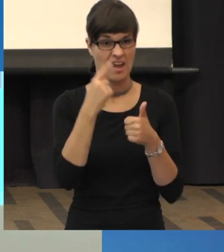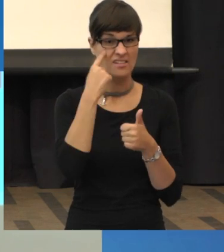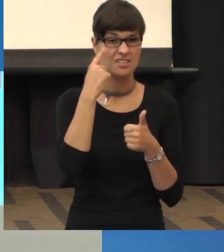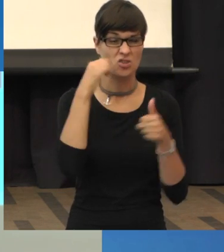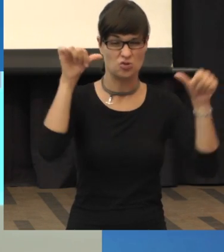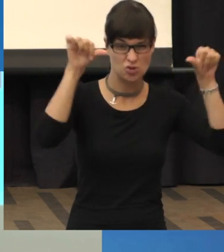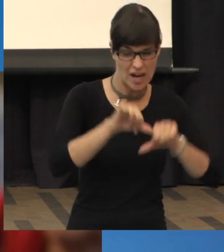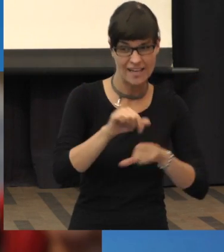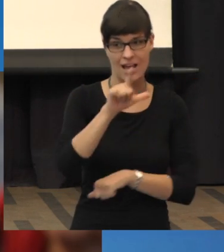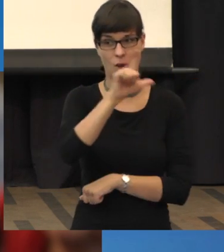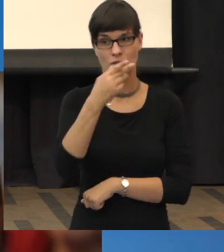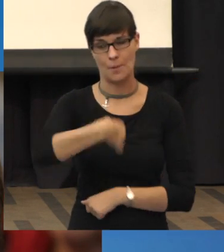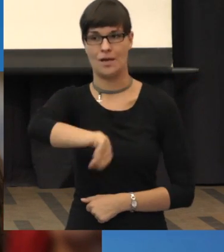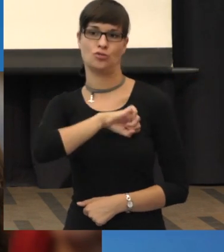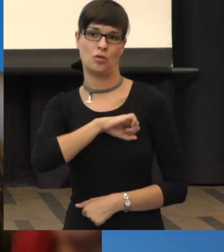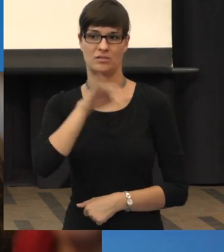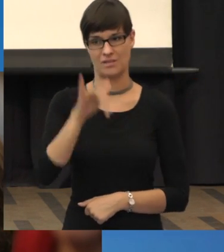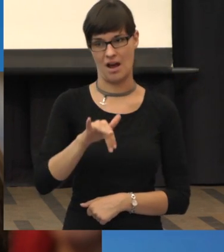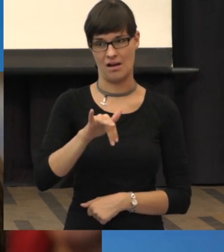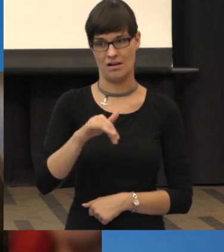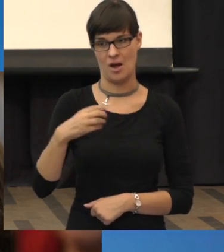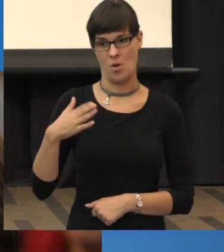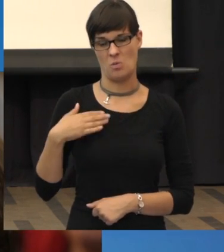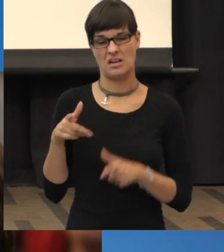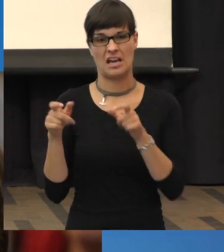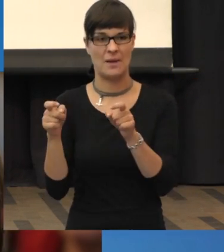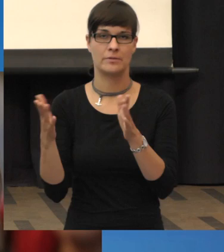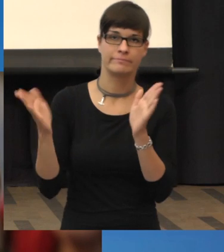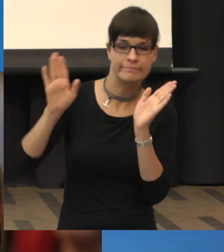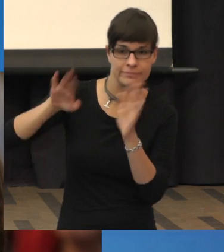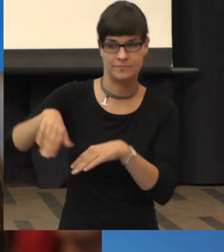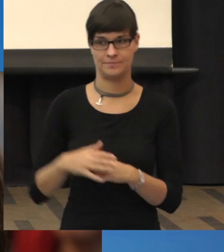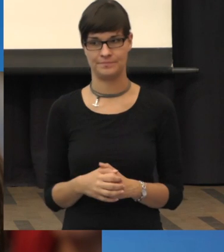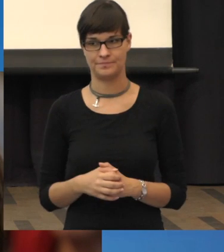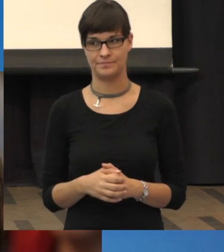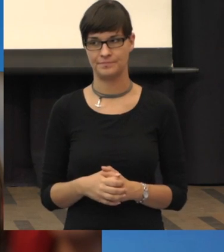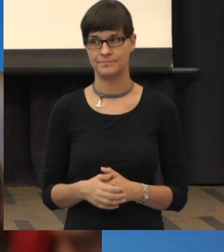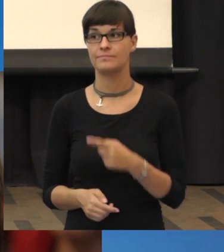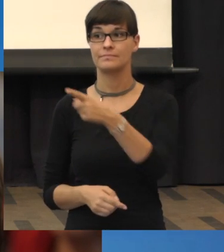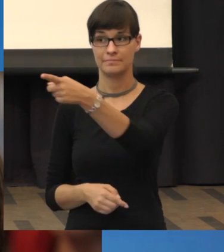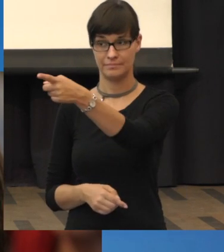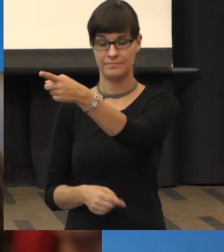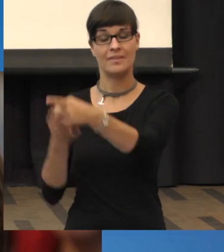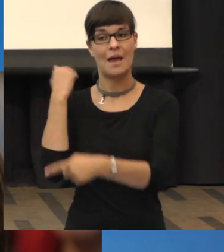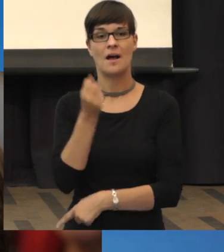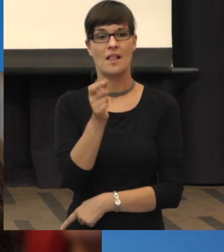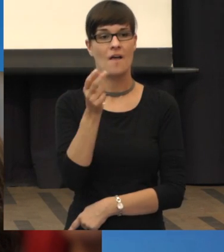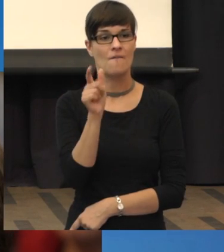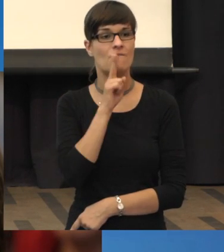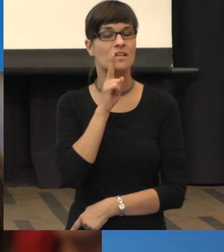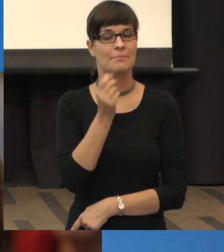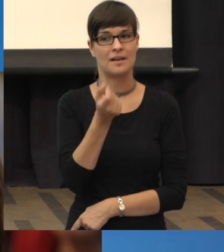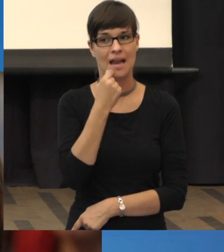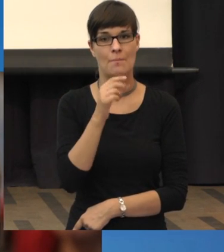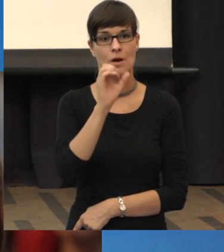ich höher sehen als das Risiko, dass ich Krebs bekomme. Auffallend ist, ich habe das Orthomol genommen und die haben den Gluteingehalt